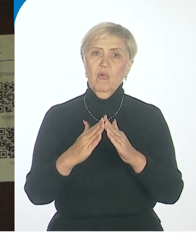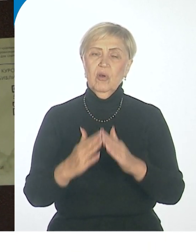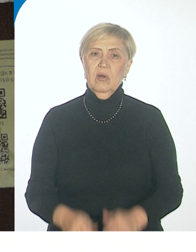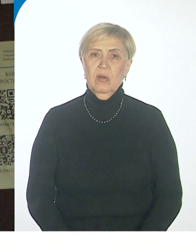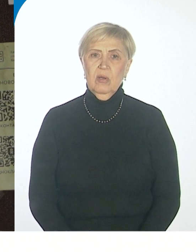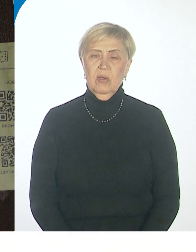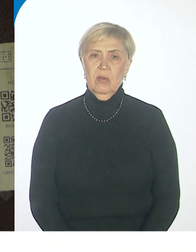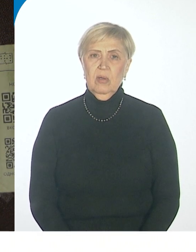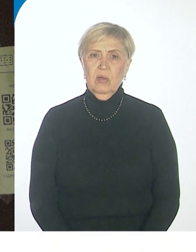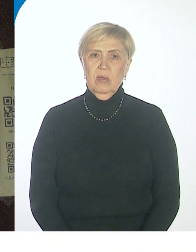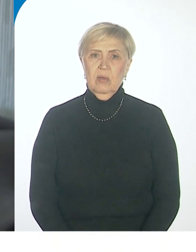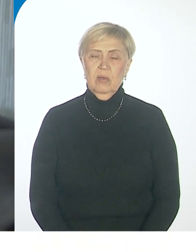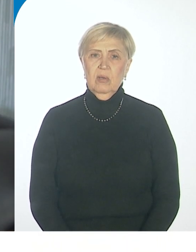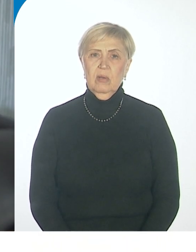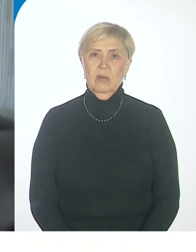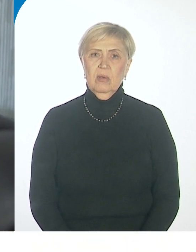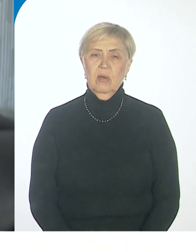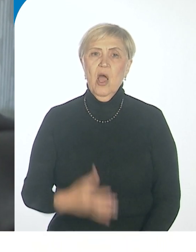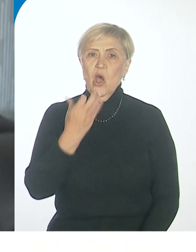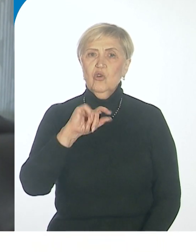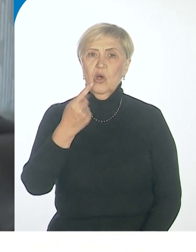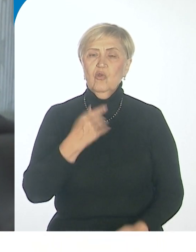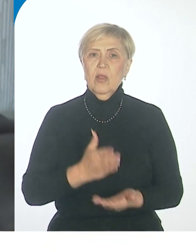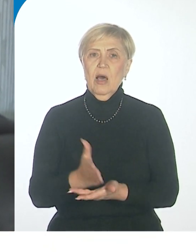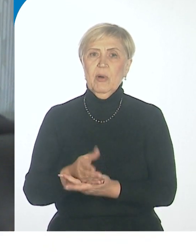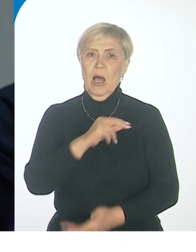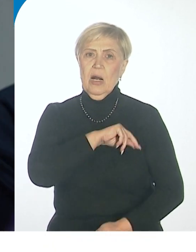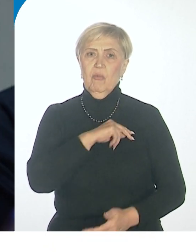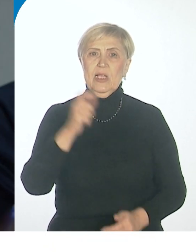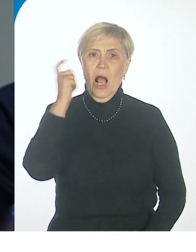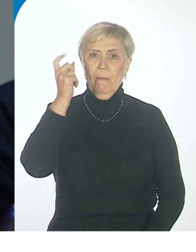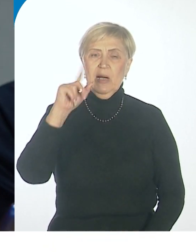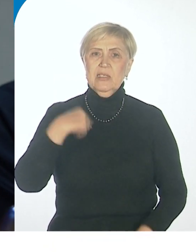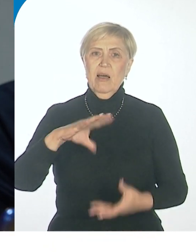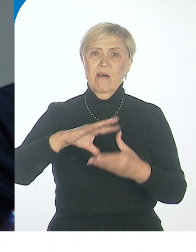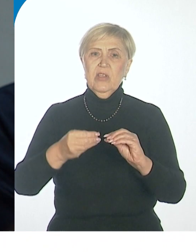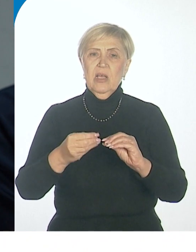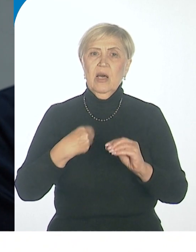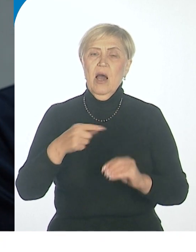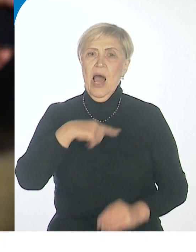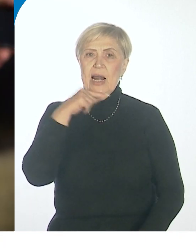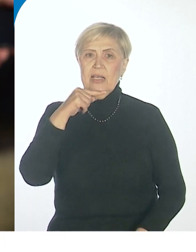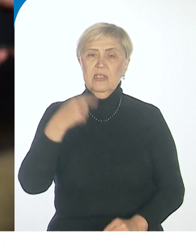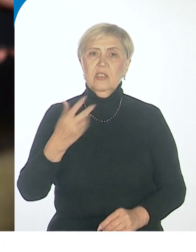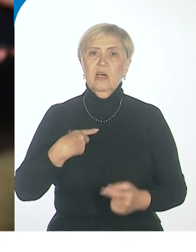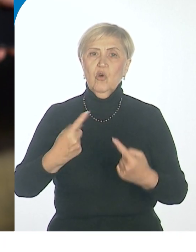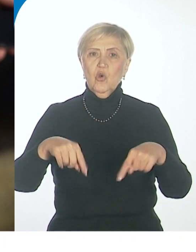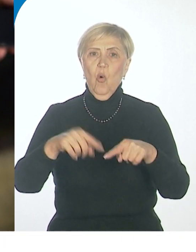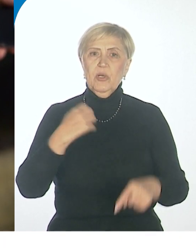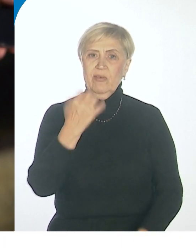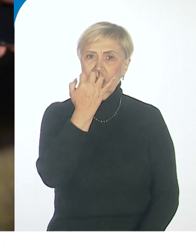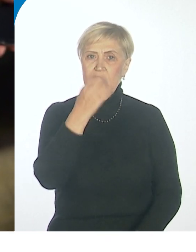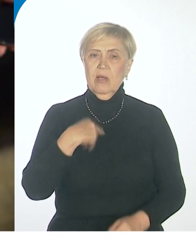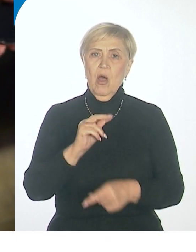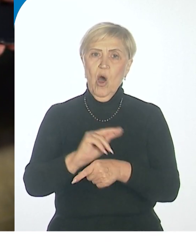Аккуратно, тут еще один порог. Еще одно направление работы Хабаровского отделения Всероссийского общества слепых — обучение незрячих